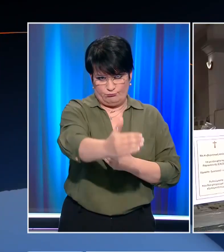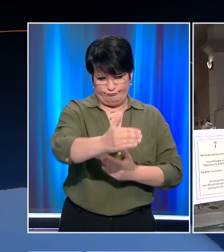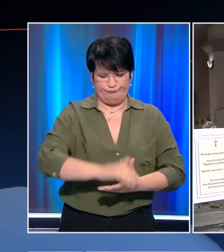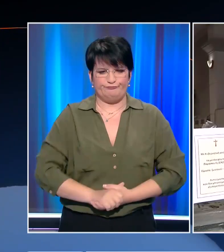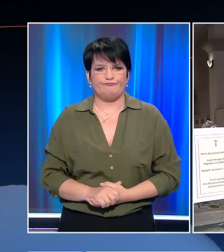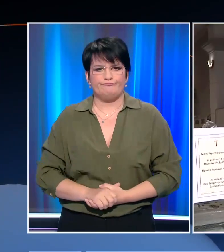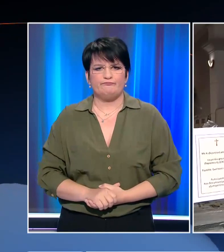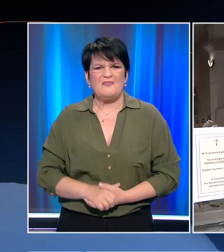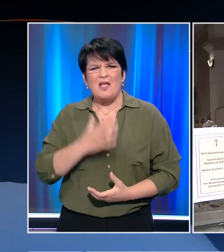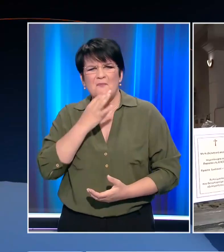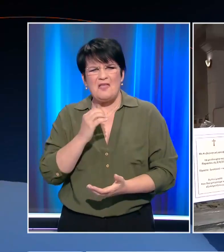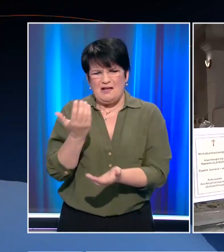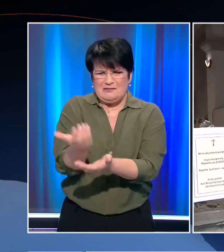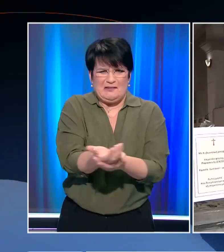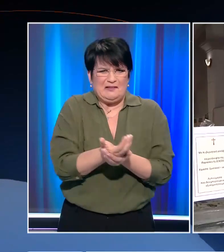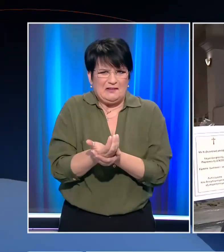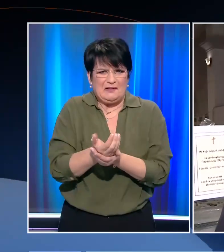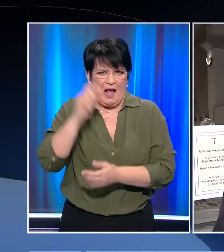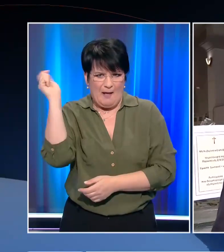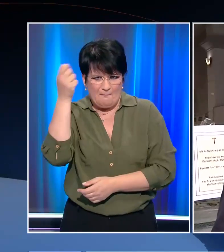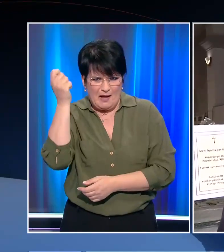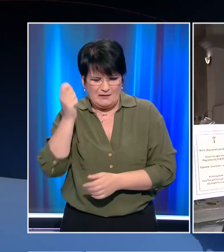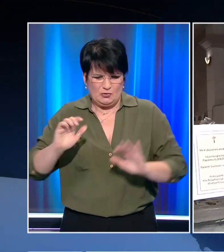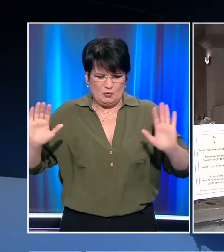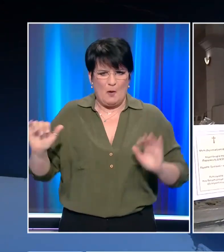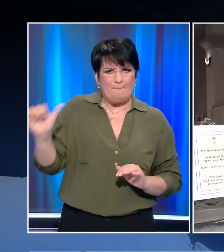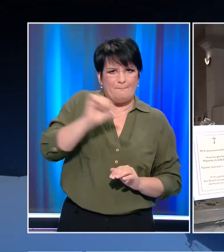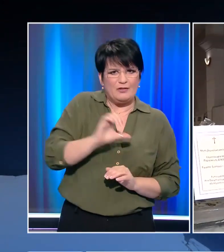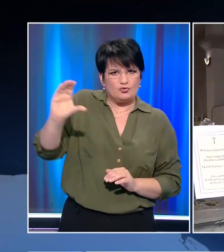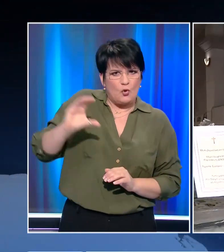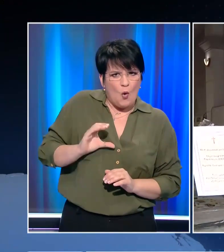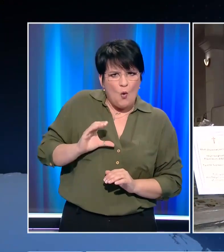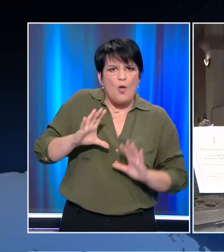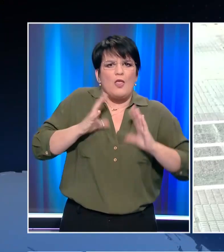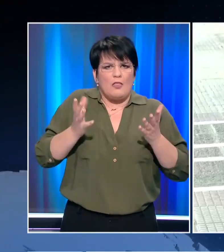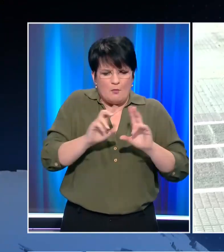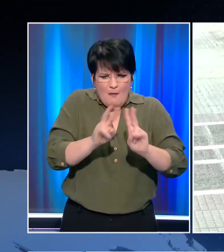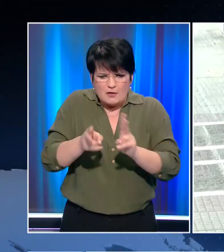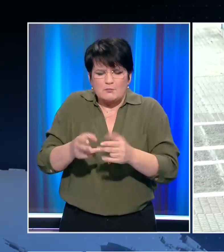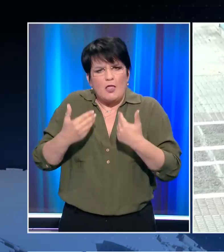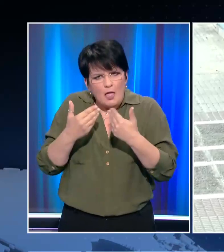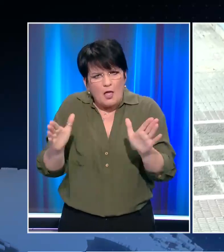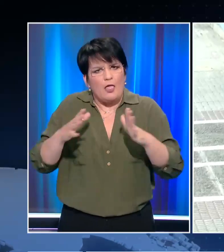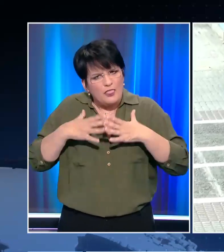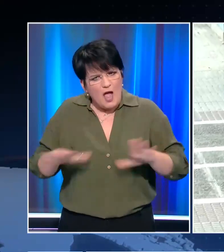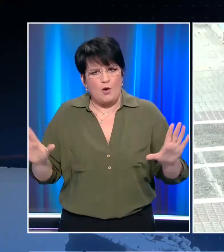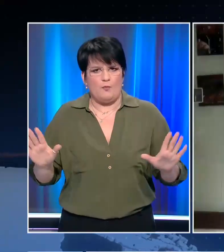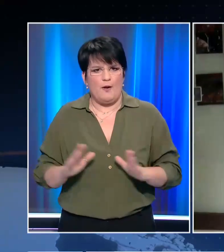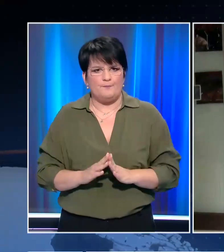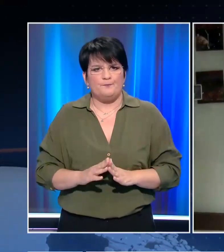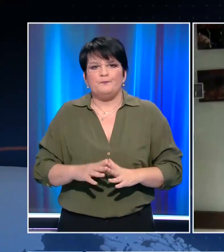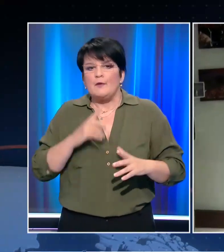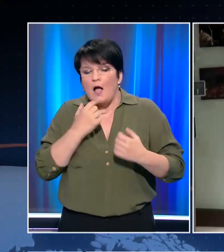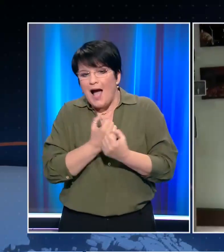Δεν είμαστε ζητιανοί ούτε επέτες. Δεν θέλουμε να μας δώσουν επιστρεπτές. Θέλουμε να ανοίξουμε τα μαγαζά μας. Σφοδρές αντιδράσεις προκαλεί στους